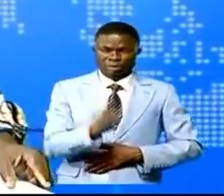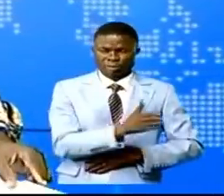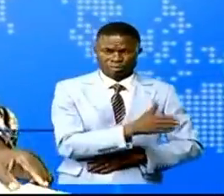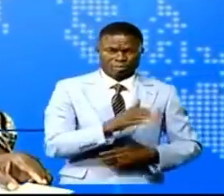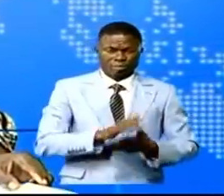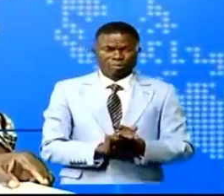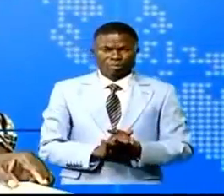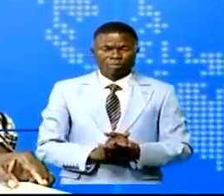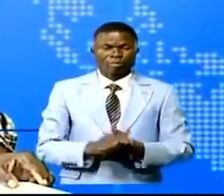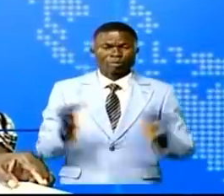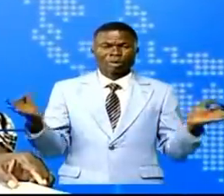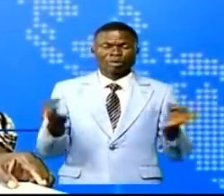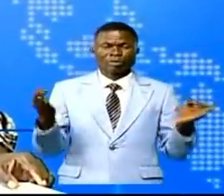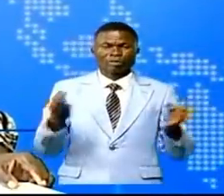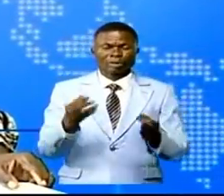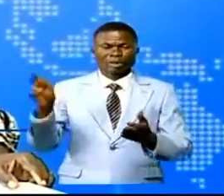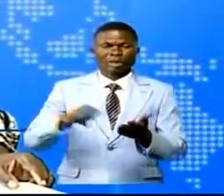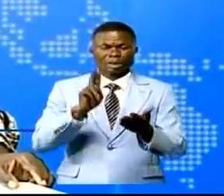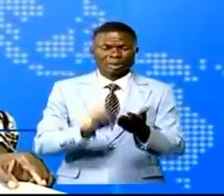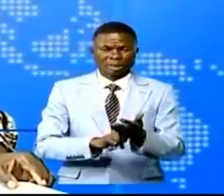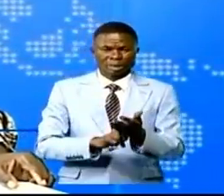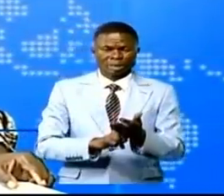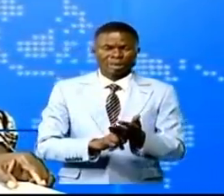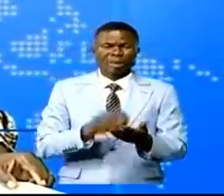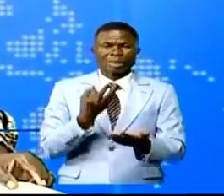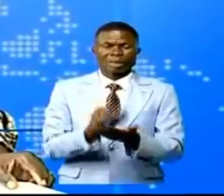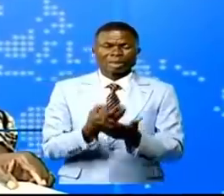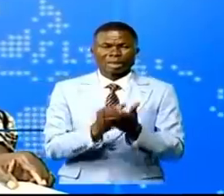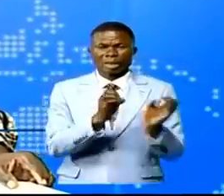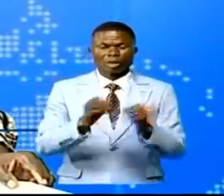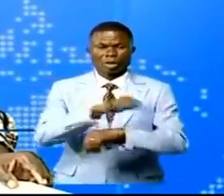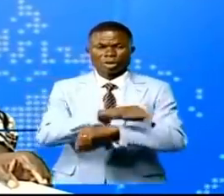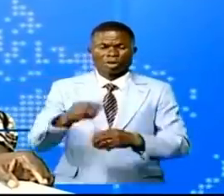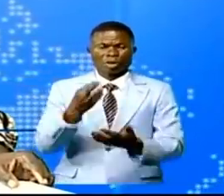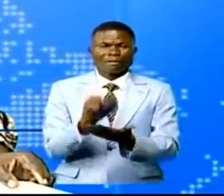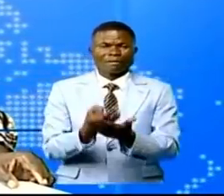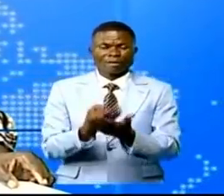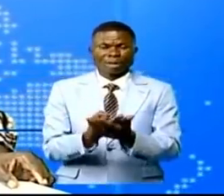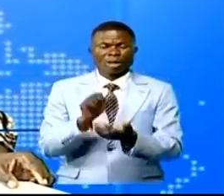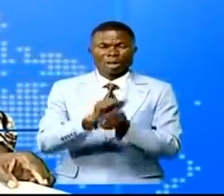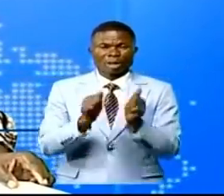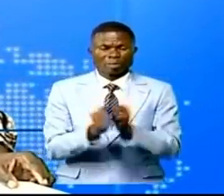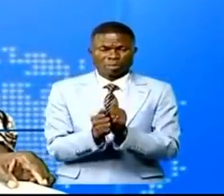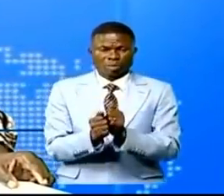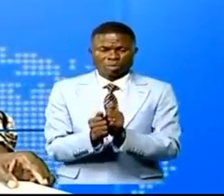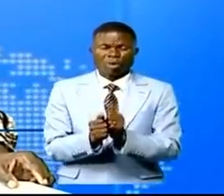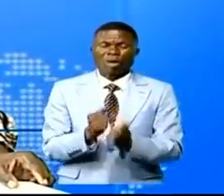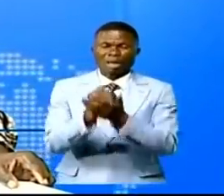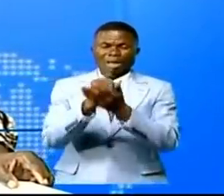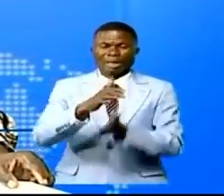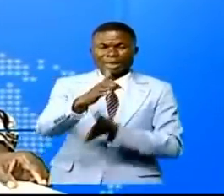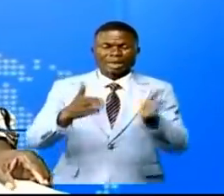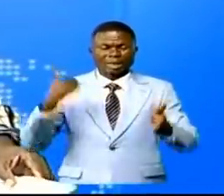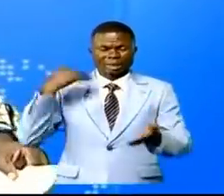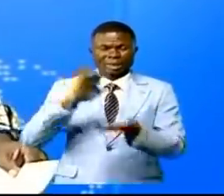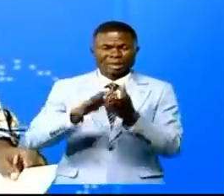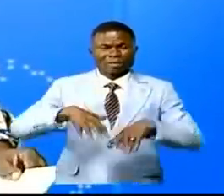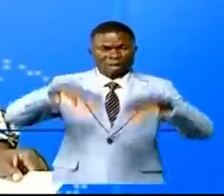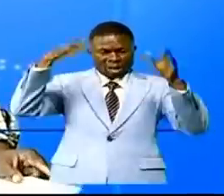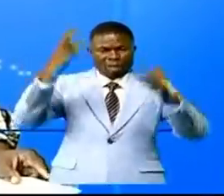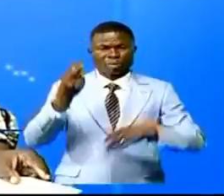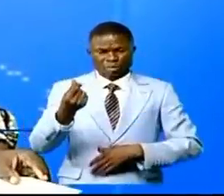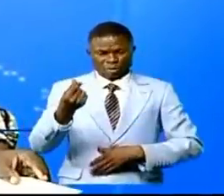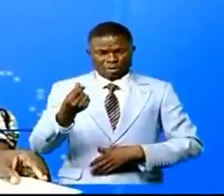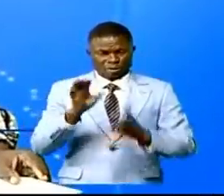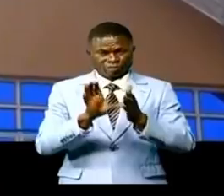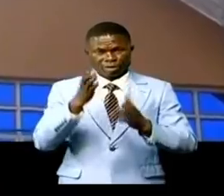Une matinée fiscale du service d'assiette a été organisée au ministère des Finances question de maximiser les recettes de l'Etat. Les détails dans ce